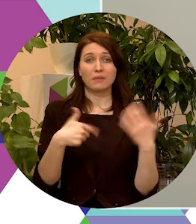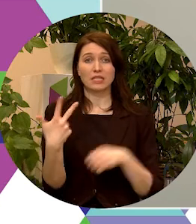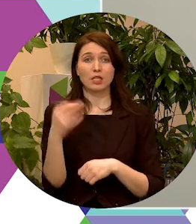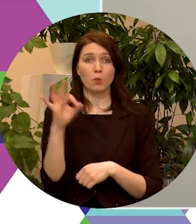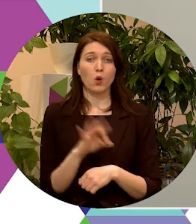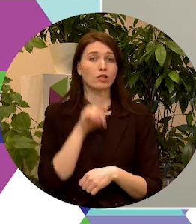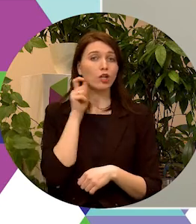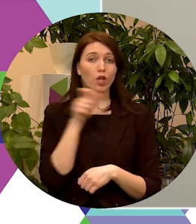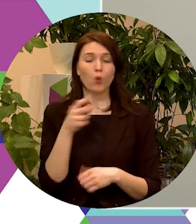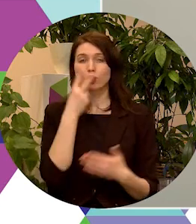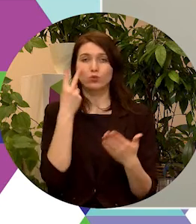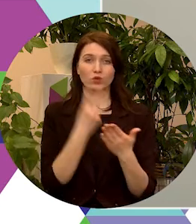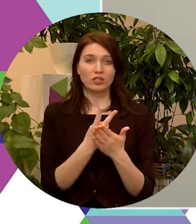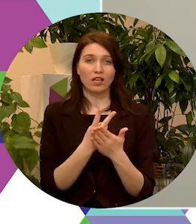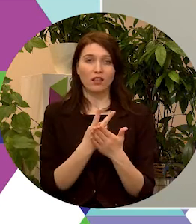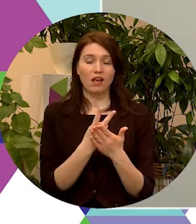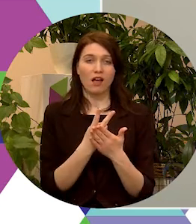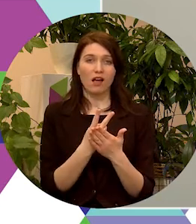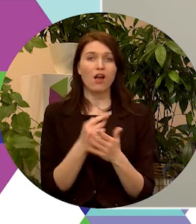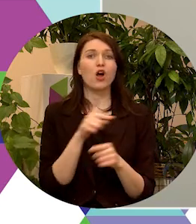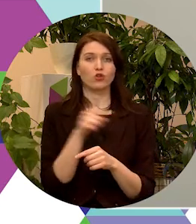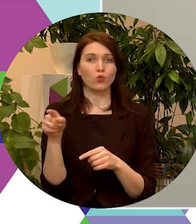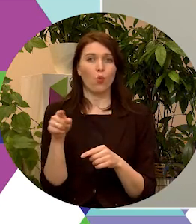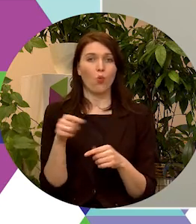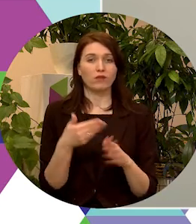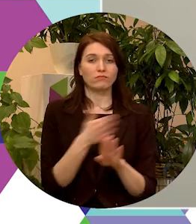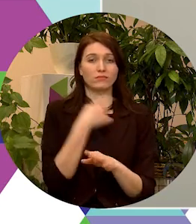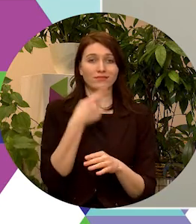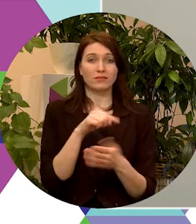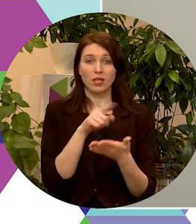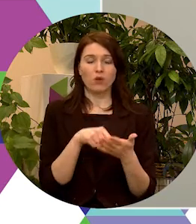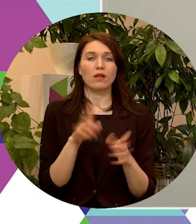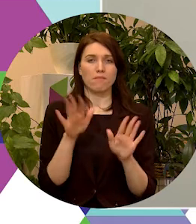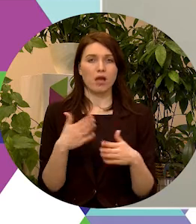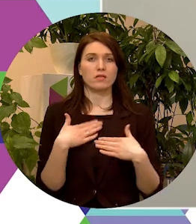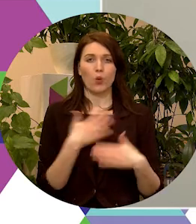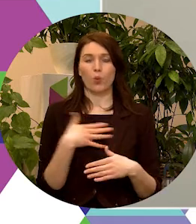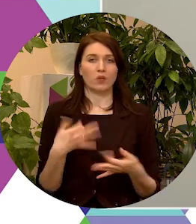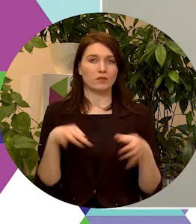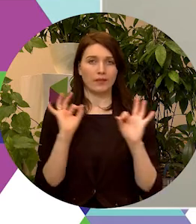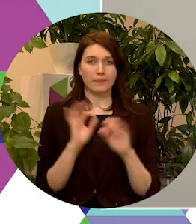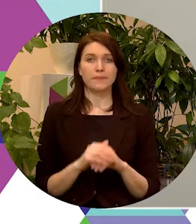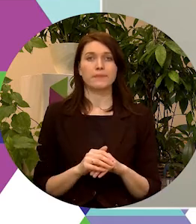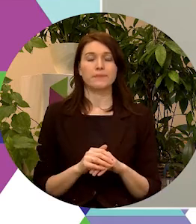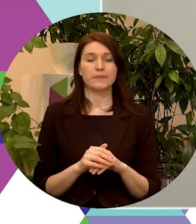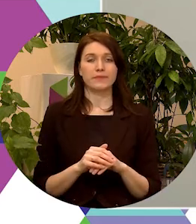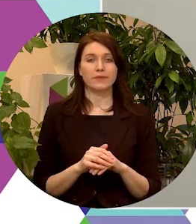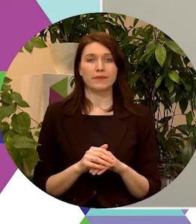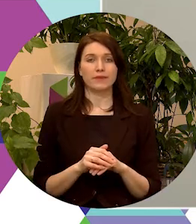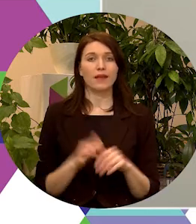jaunieši uzskata šos jautājums par sev ļoti būtiskiem. Un jau minētā